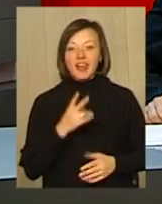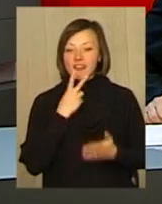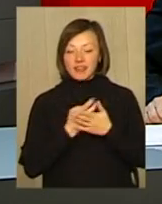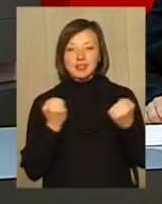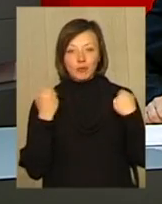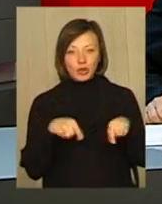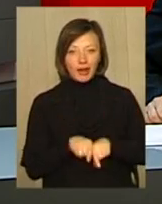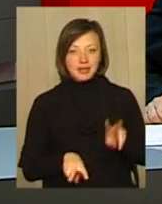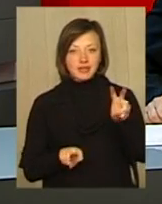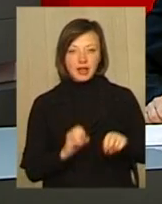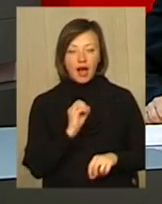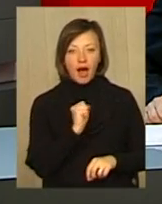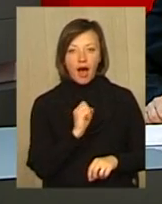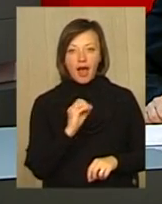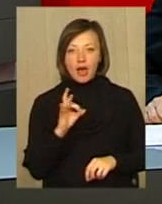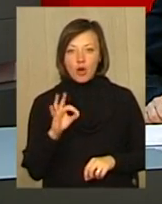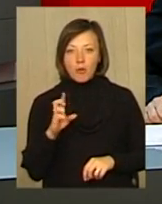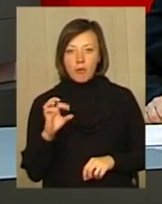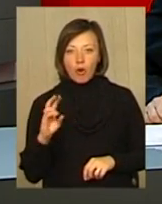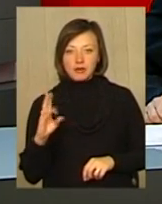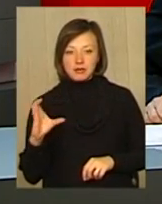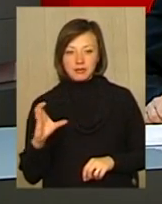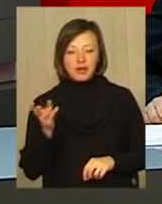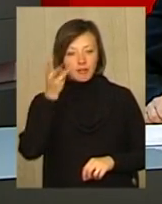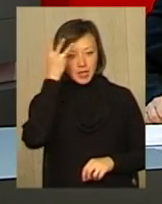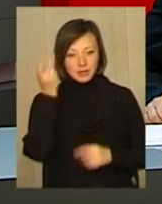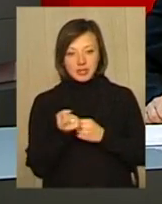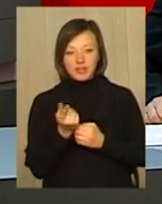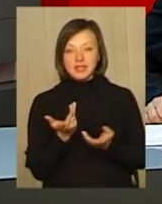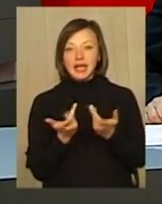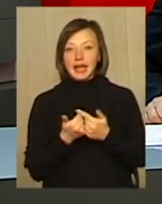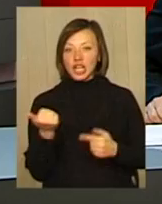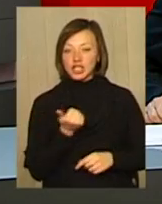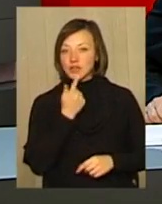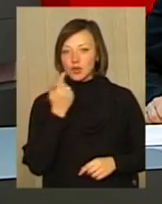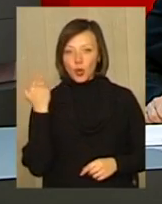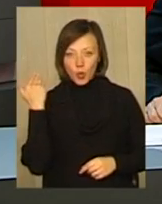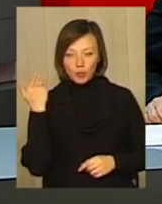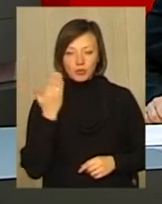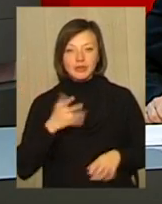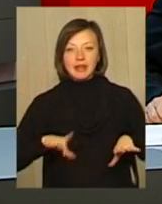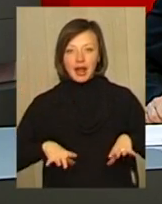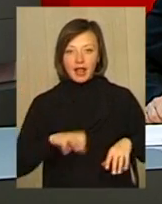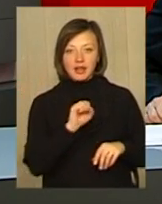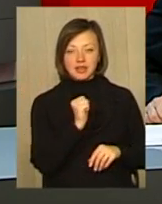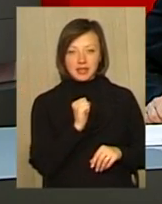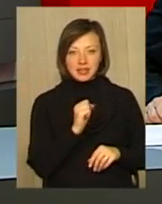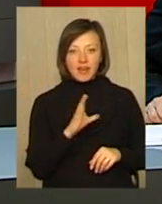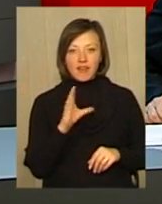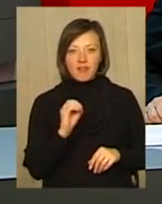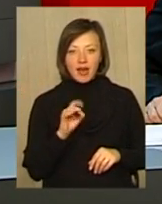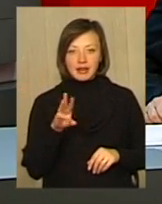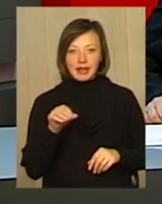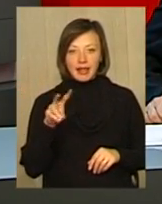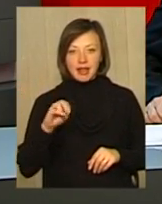спорту так і зветься – аеробокс. В Хмельницькому він з'явився всього кілька тижнів тому з легкої руки тренера Анастасії Вертелецької,